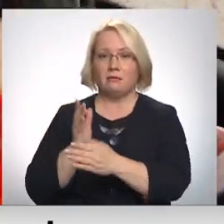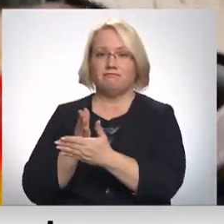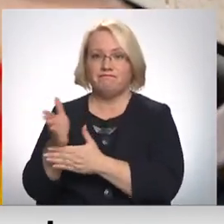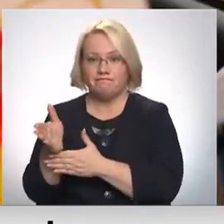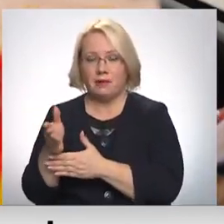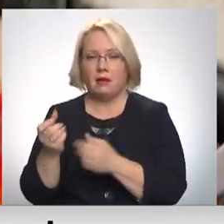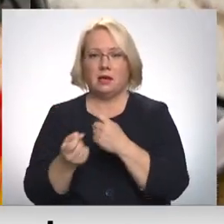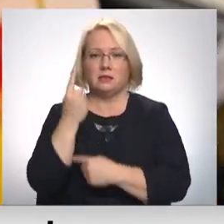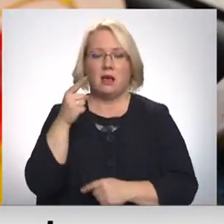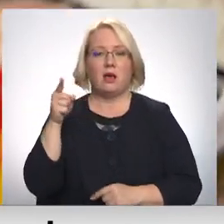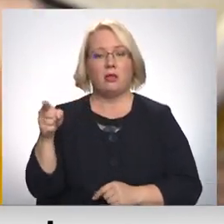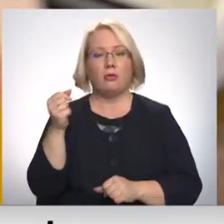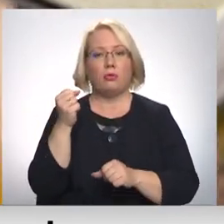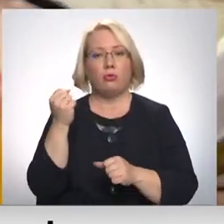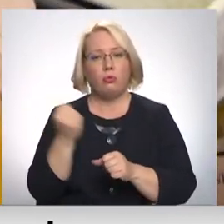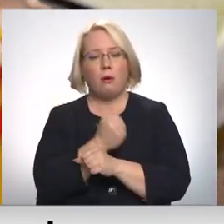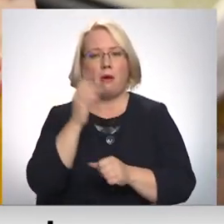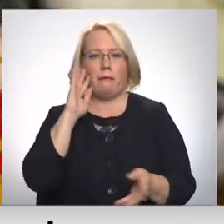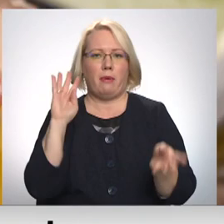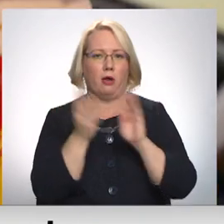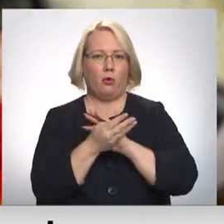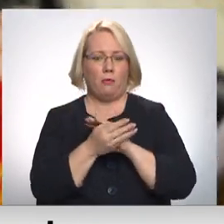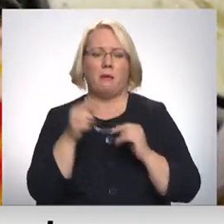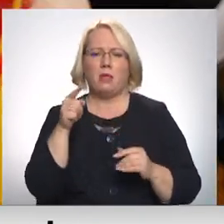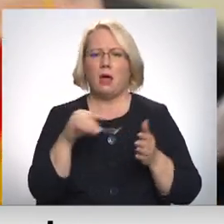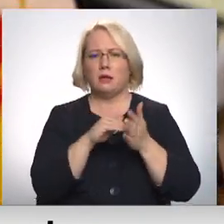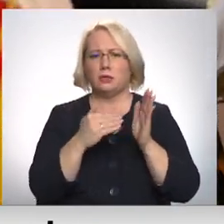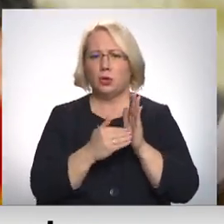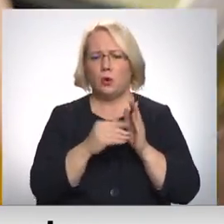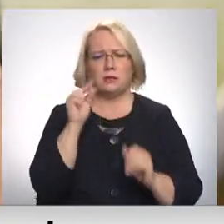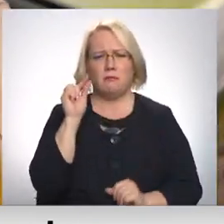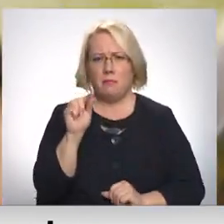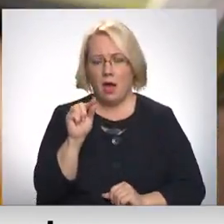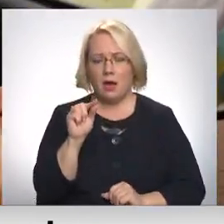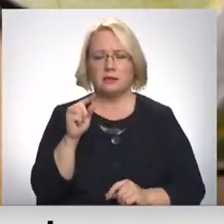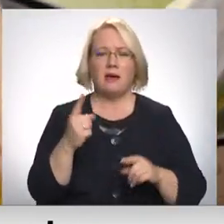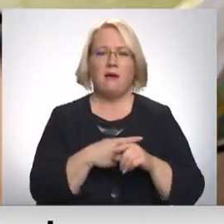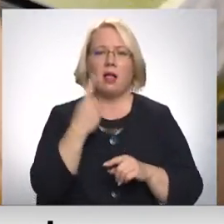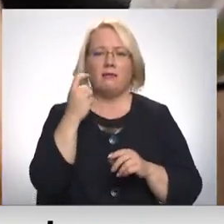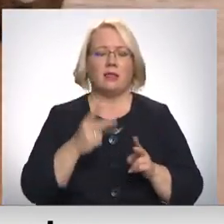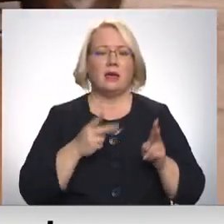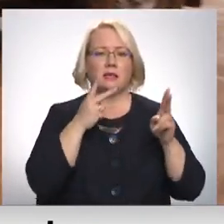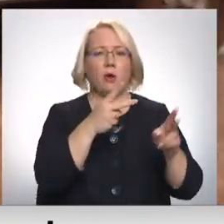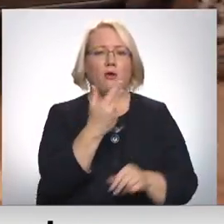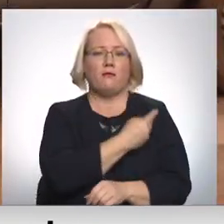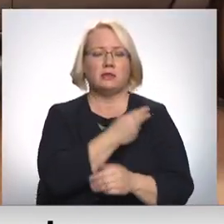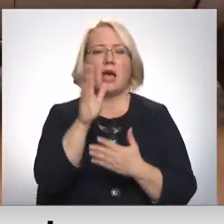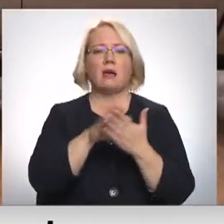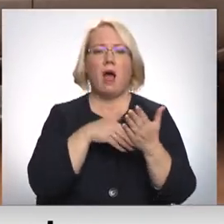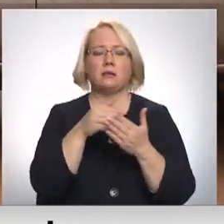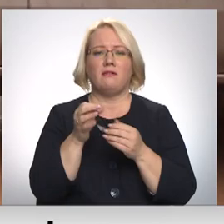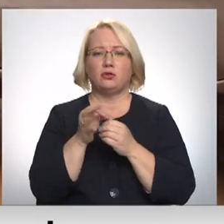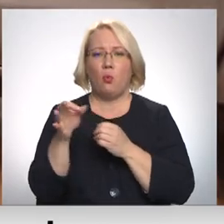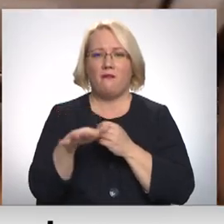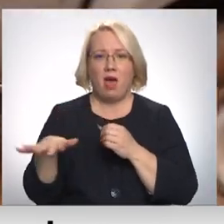izrādās, ka viņš tomēr pārdomājis. Bet šādu situāciju ir maz. Vēl līdzīga izbraukuma vakcinācija notikusi krāstlabas novadā,